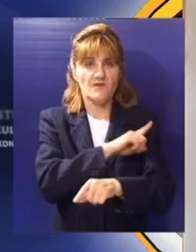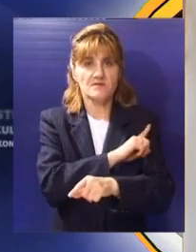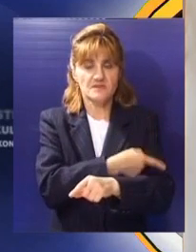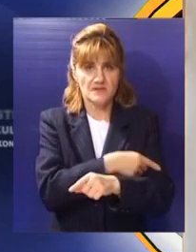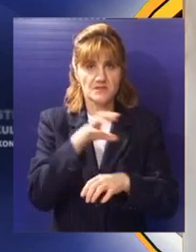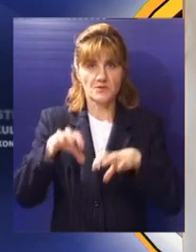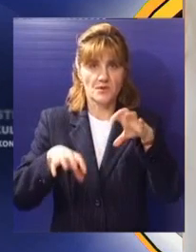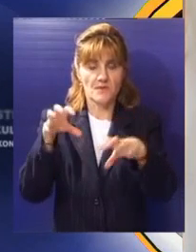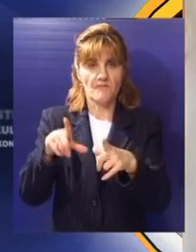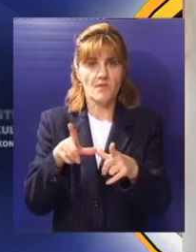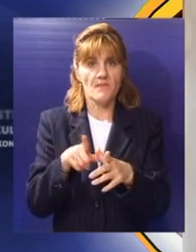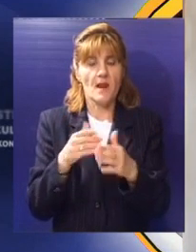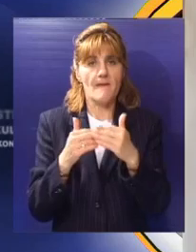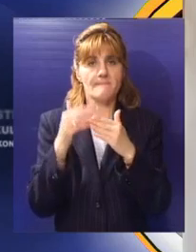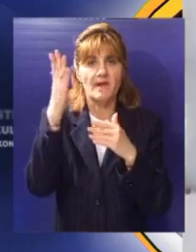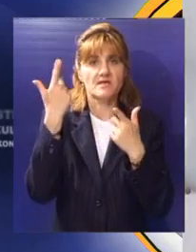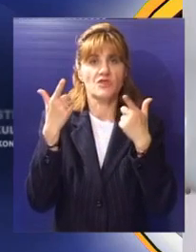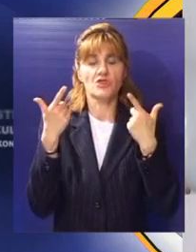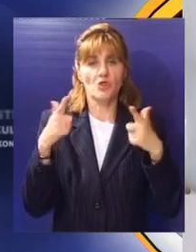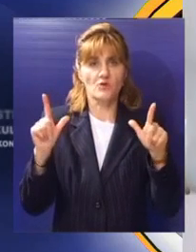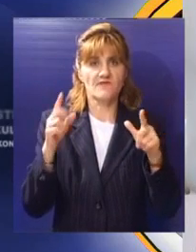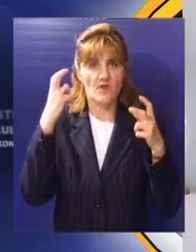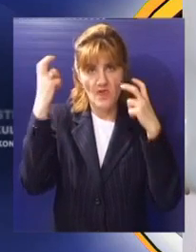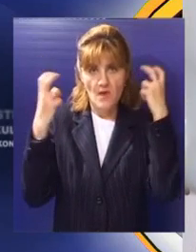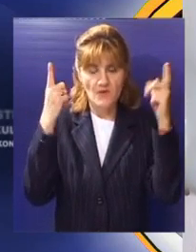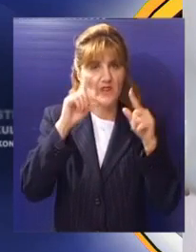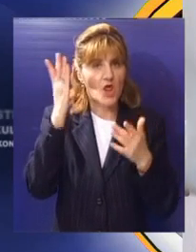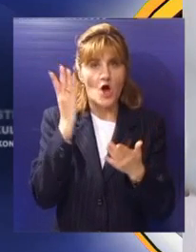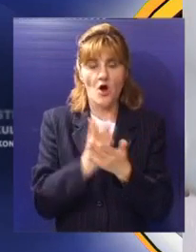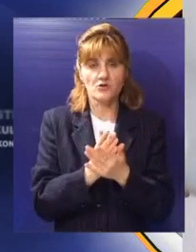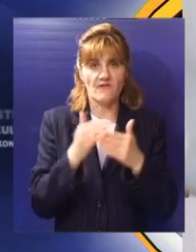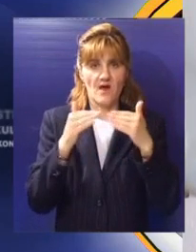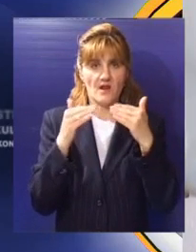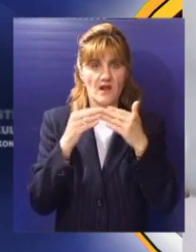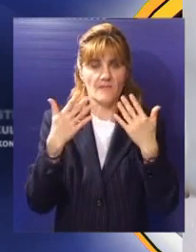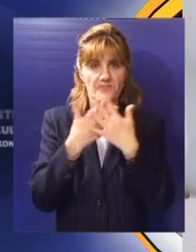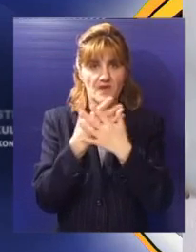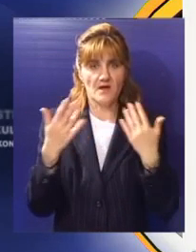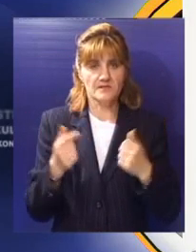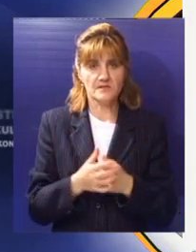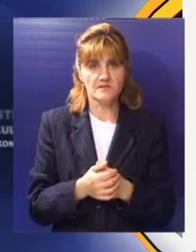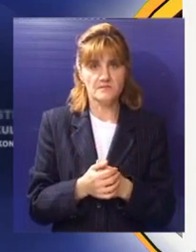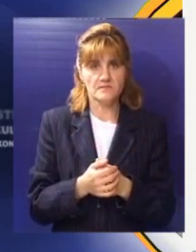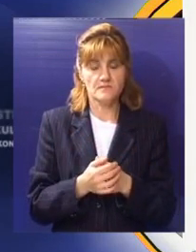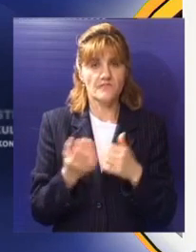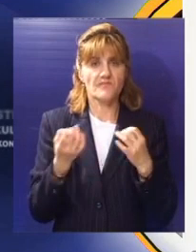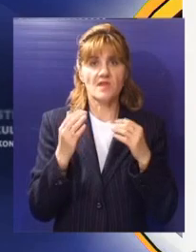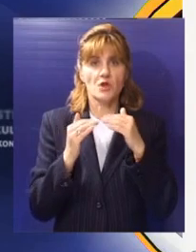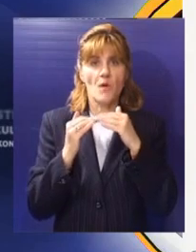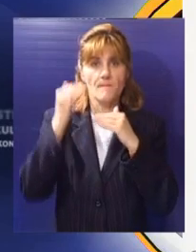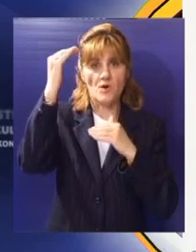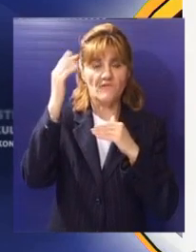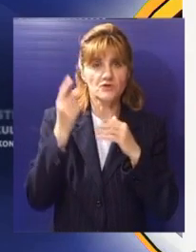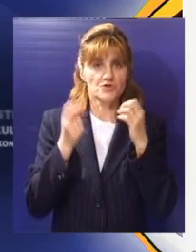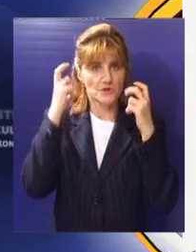svih 10 mernih mesta u stambenoj zoni prelaze dozvoljeni nivo buke i ne odgovaraju standardu. Osnovni razlozi povišenih nivoa